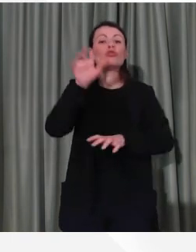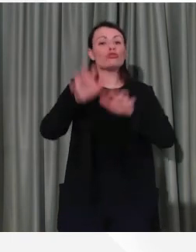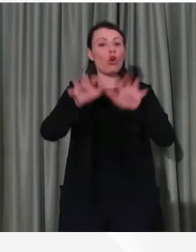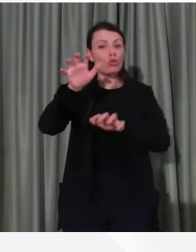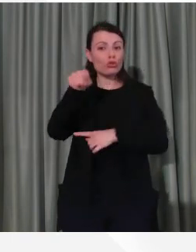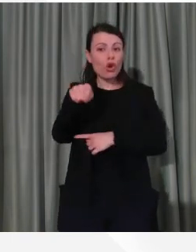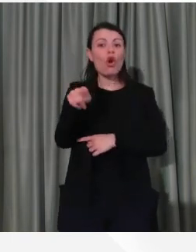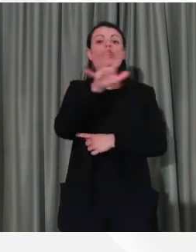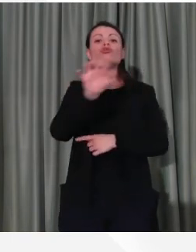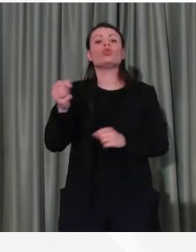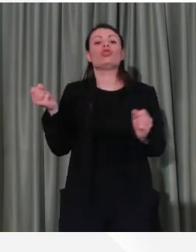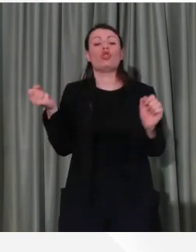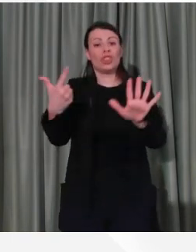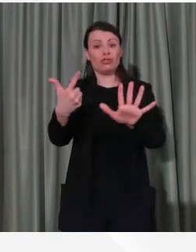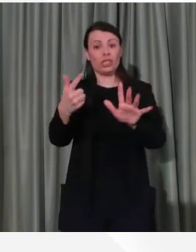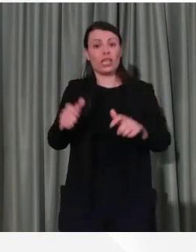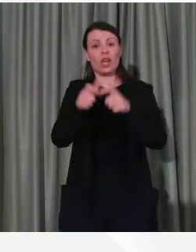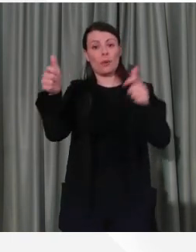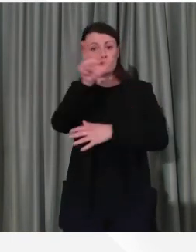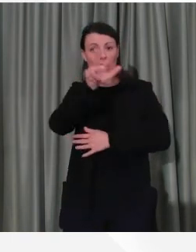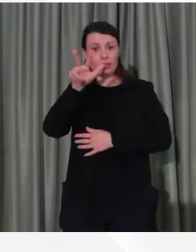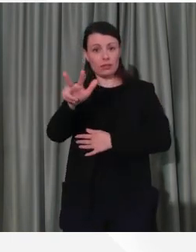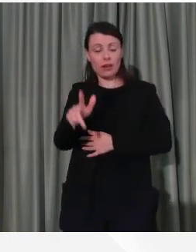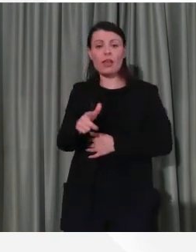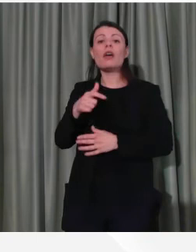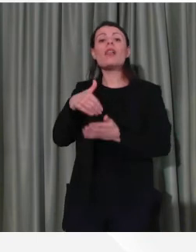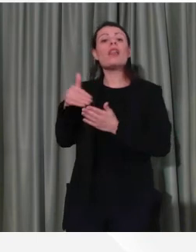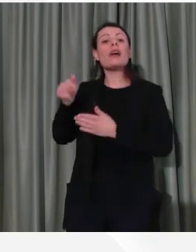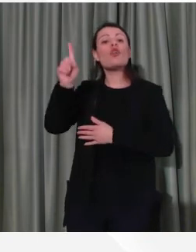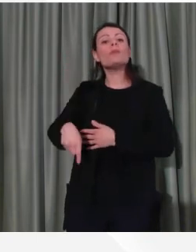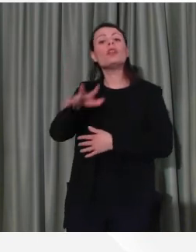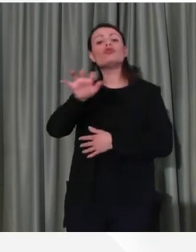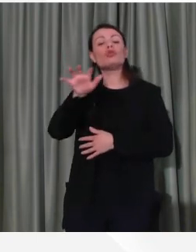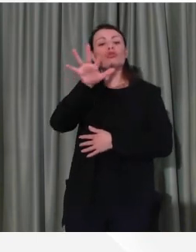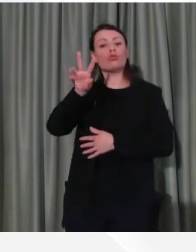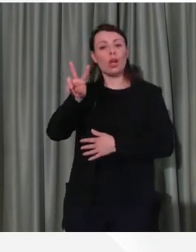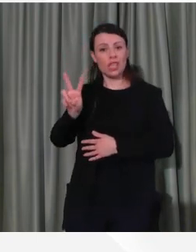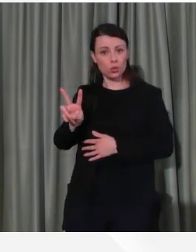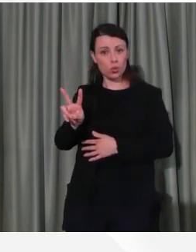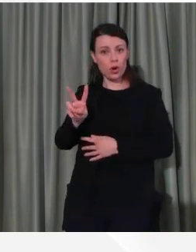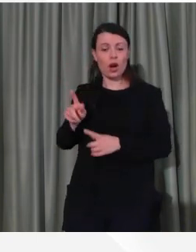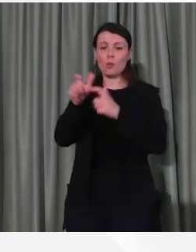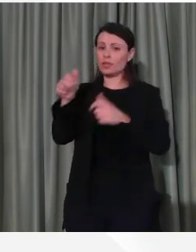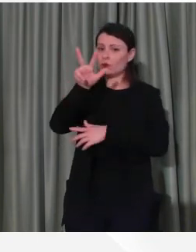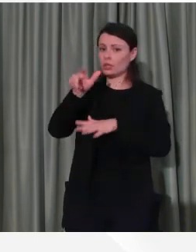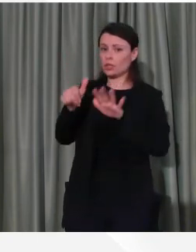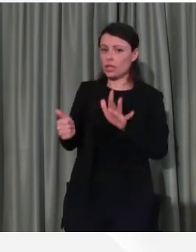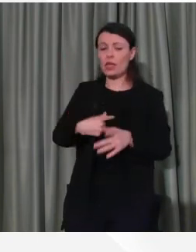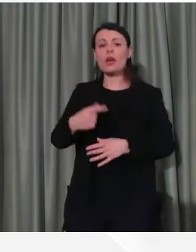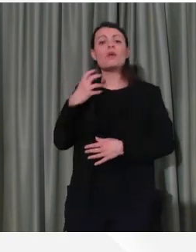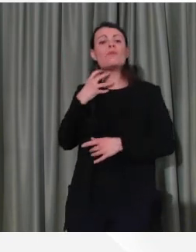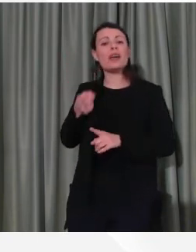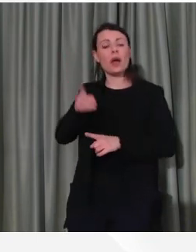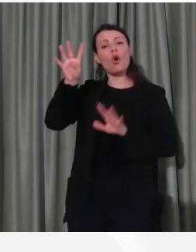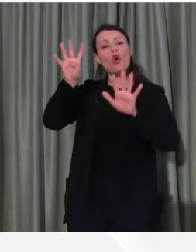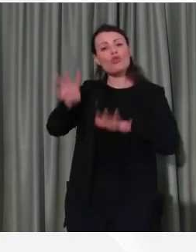517 più 33, Lecco con 1.552 più 36, Bergamo con